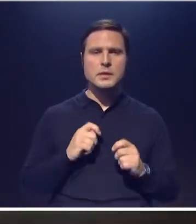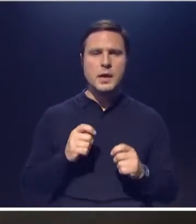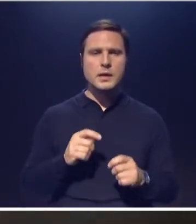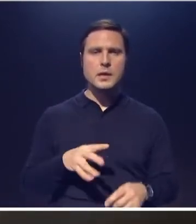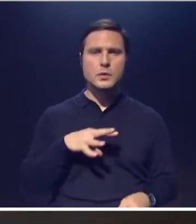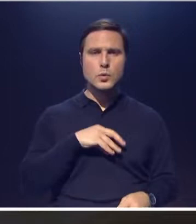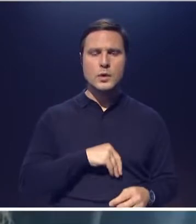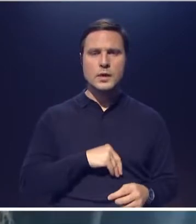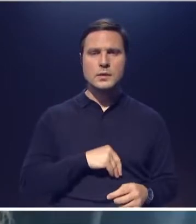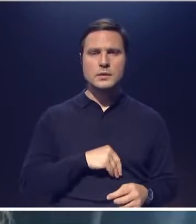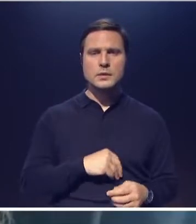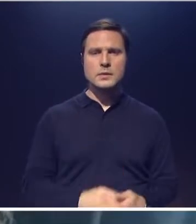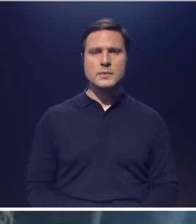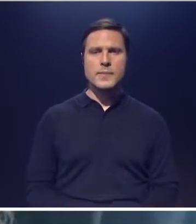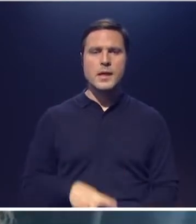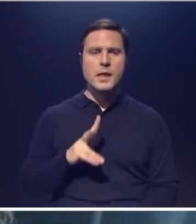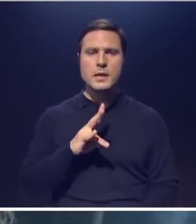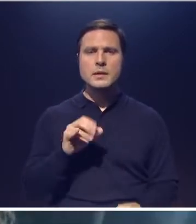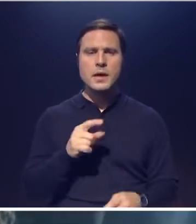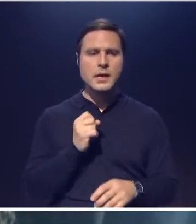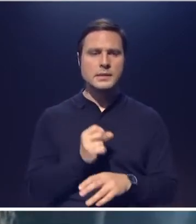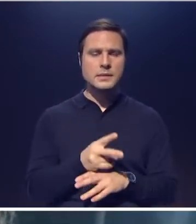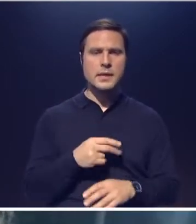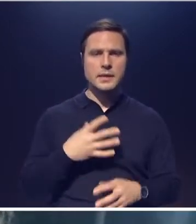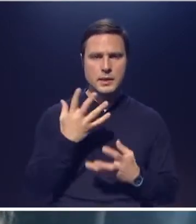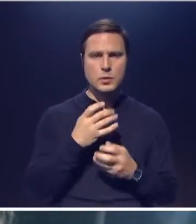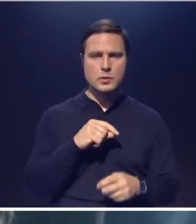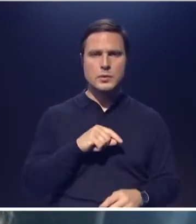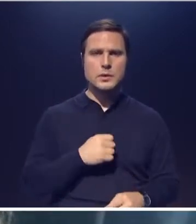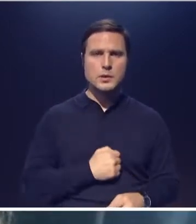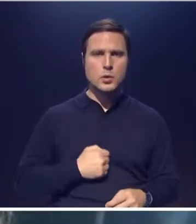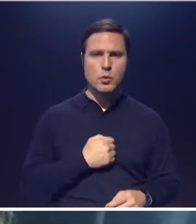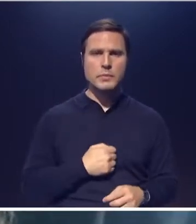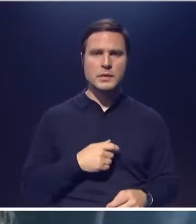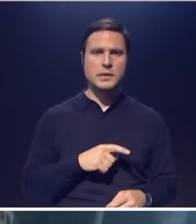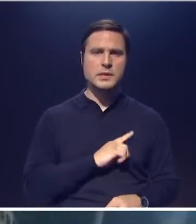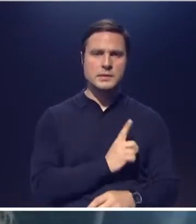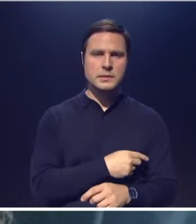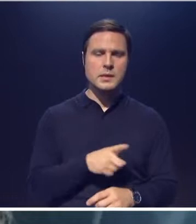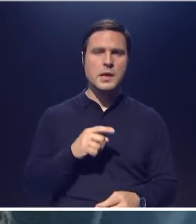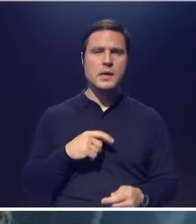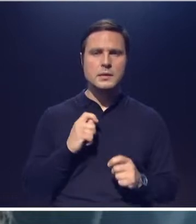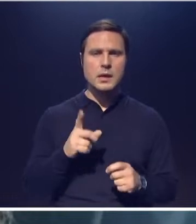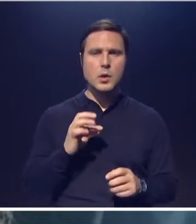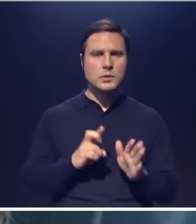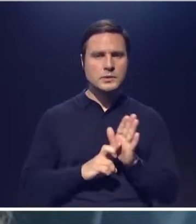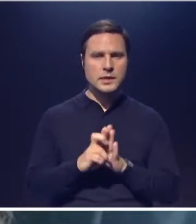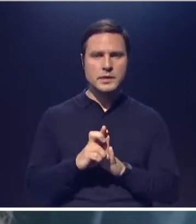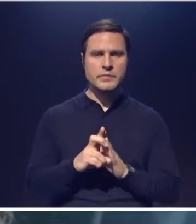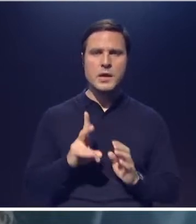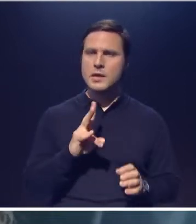дан на изгнание темных сил, имели этот дар от церкви, не чисто